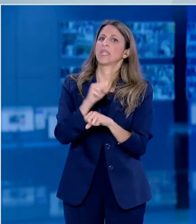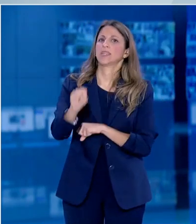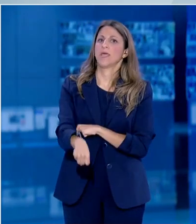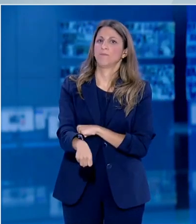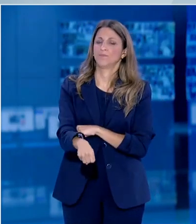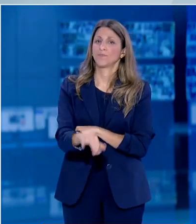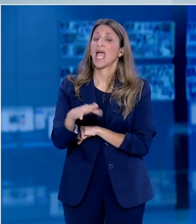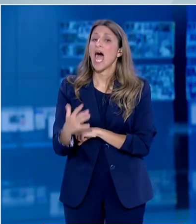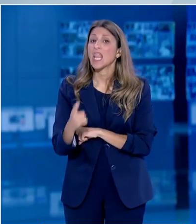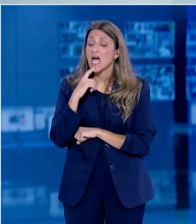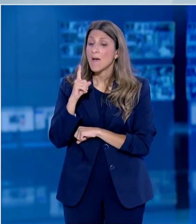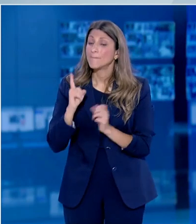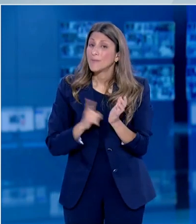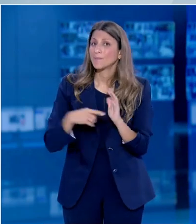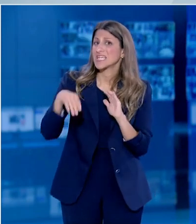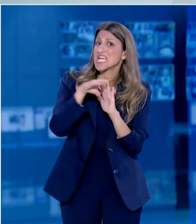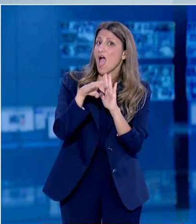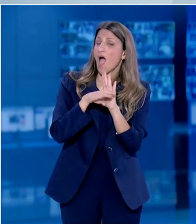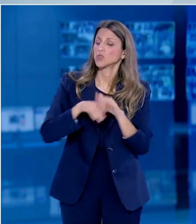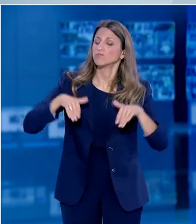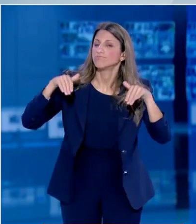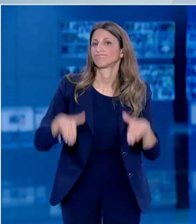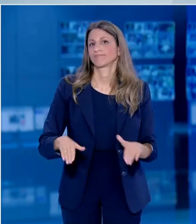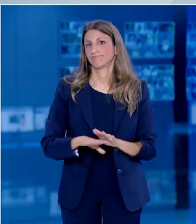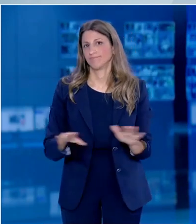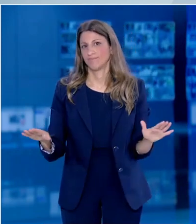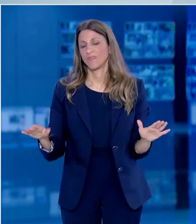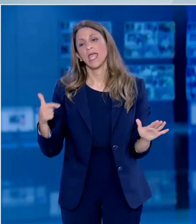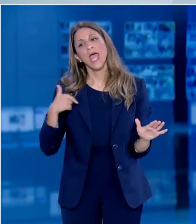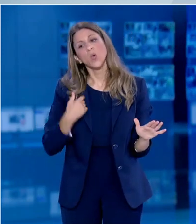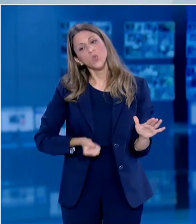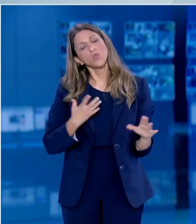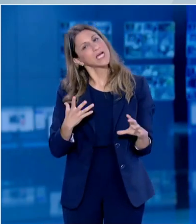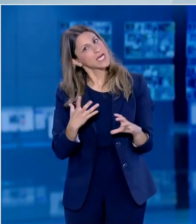έως τότε συμπεριφορά να περιορίσουμε την κυκλοφορία του ιού. Κάτι που πιστεύω ότι έχει γίνει.